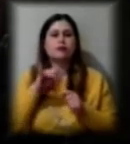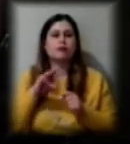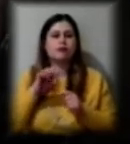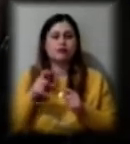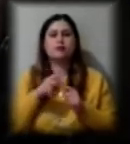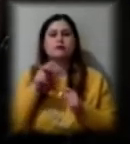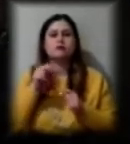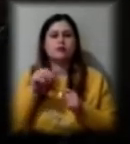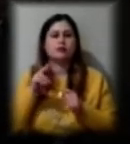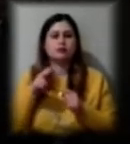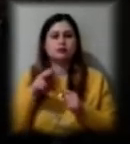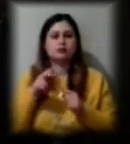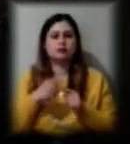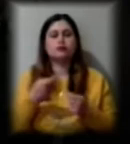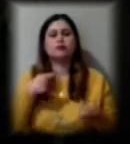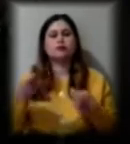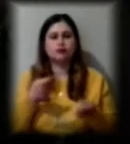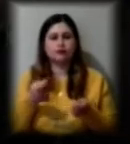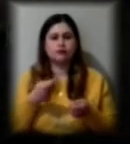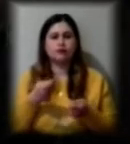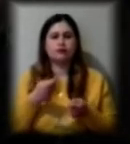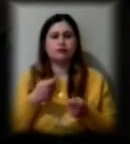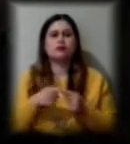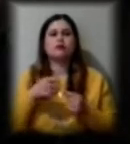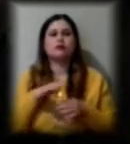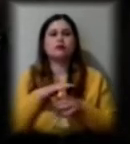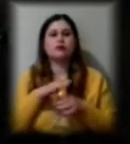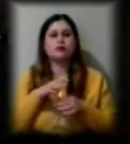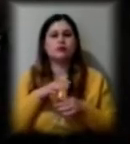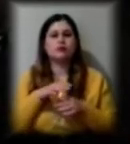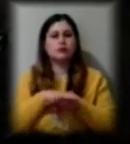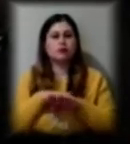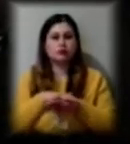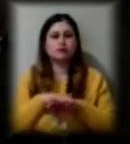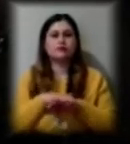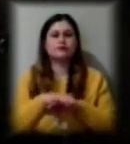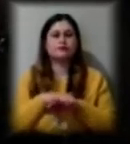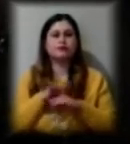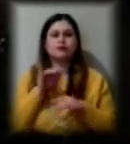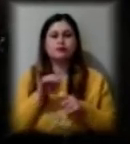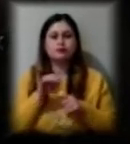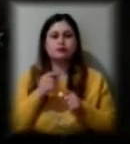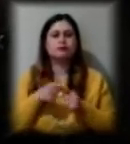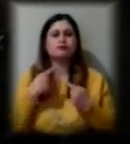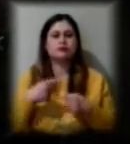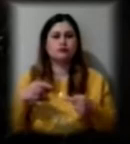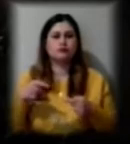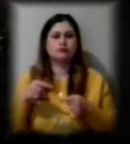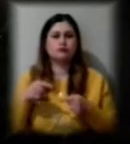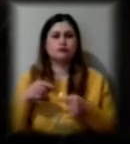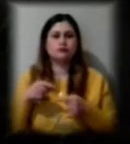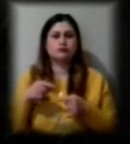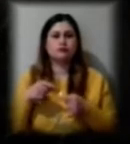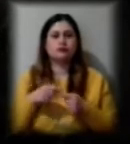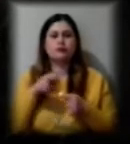торгівлі, ринків і інших підприємств